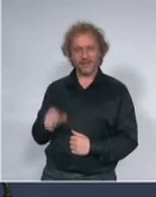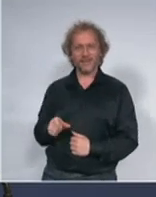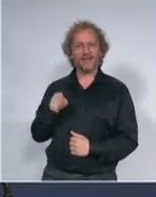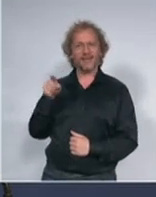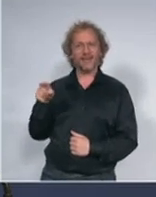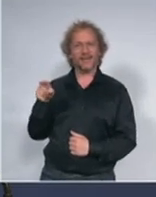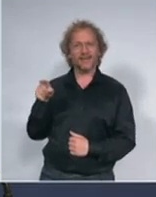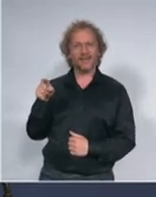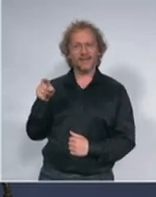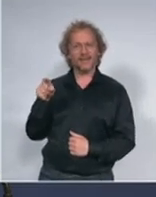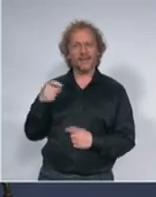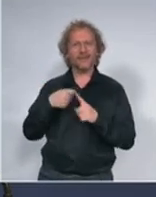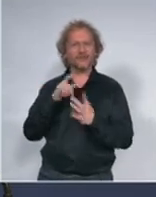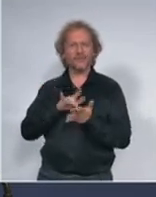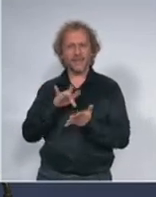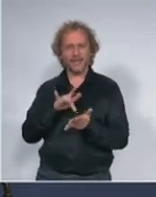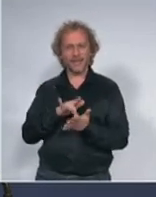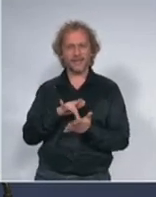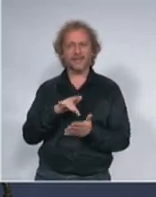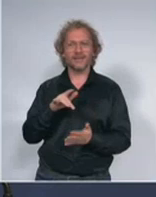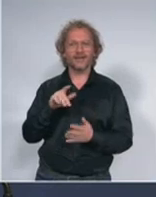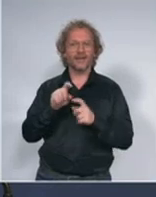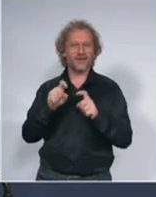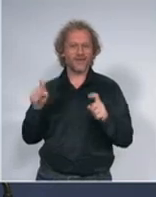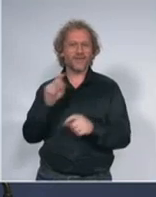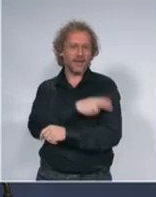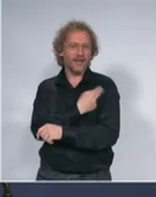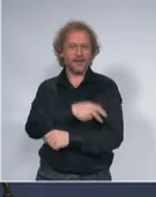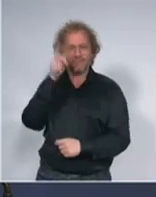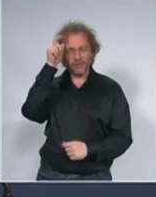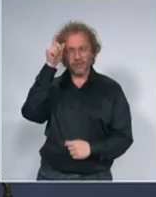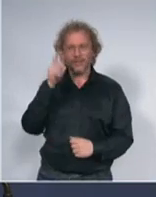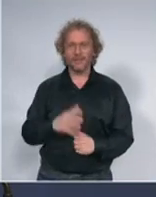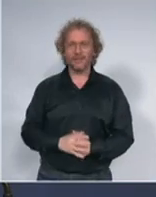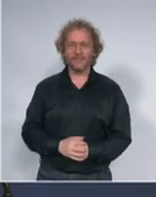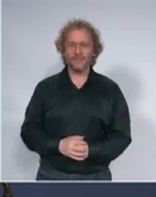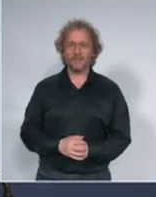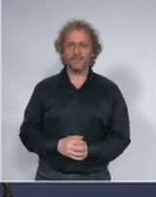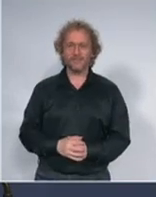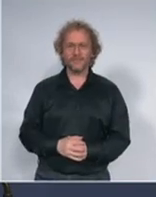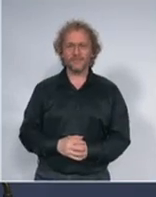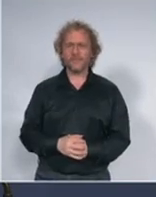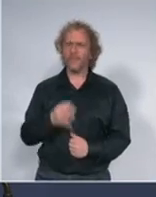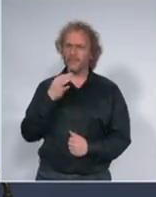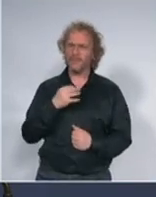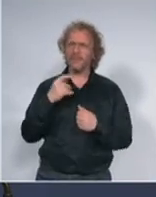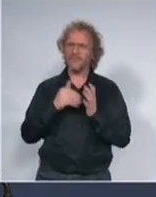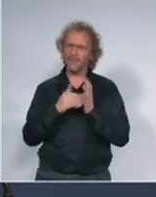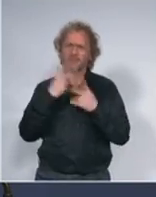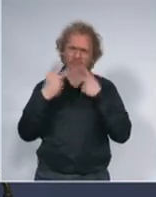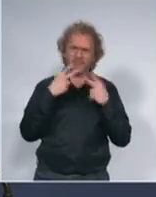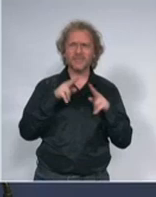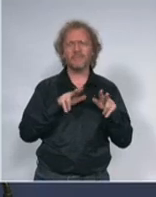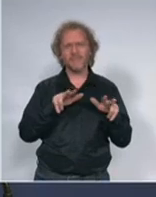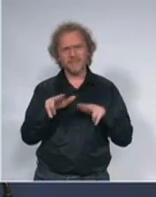bolesti što se tiče lokacije objekata dozvolite mi da to proverim sa Ministarstvom Pravde pa ćemo vam poslati mlade